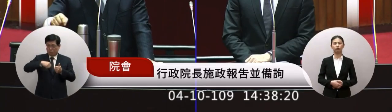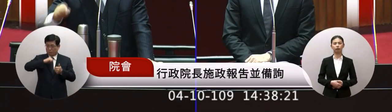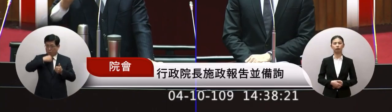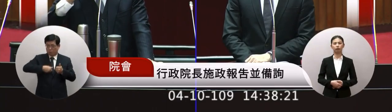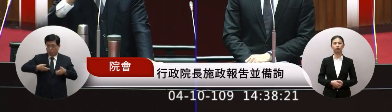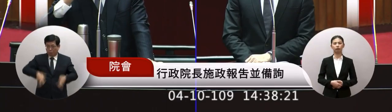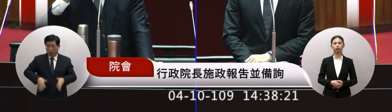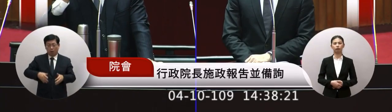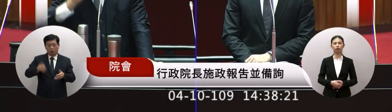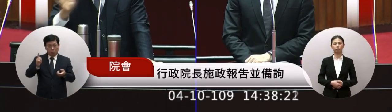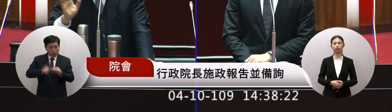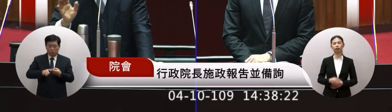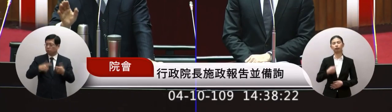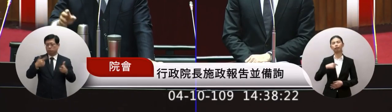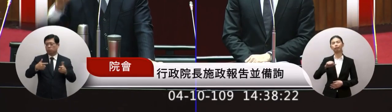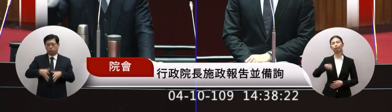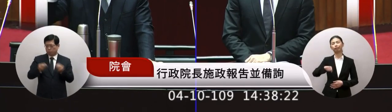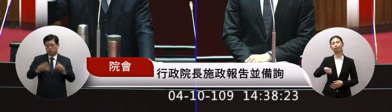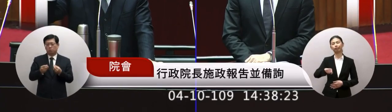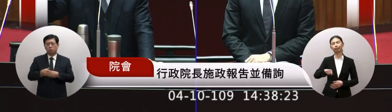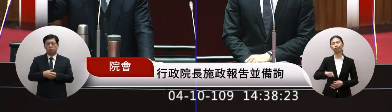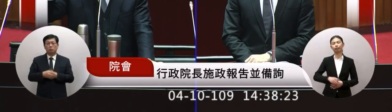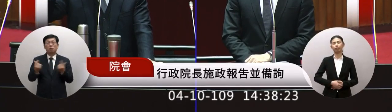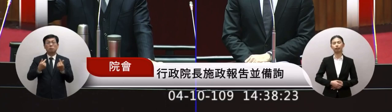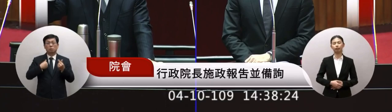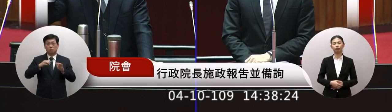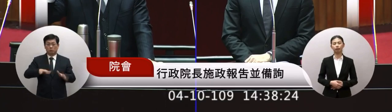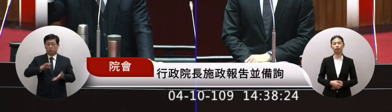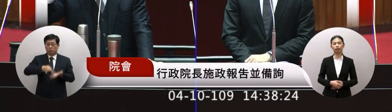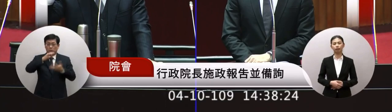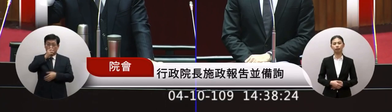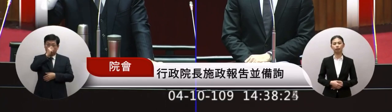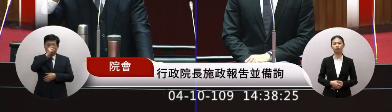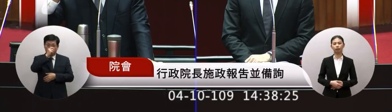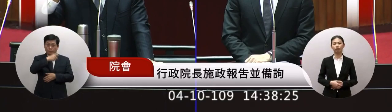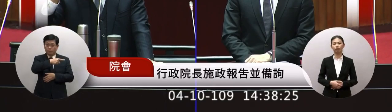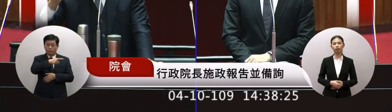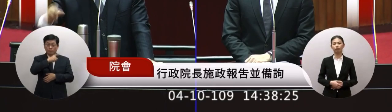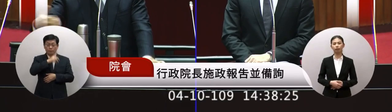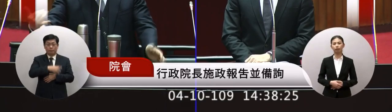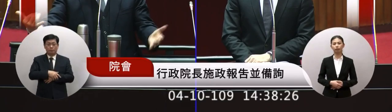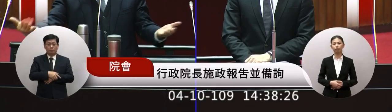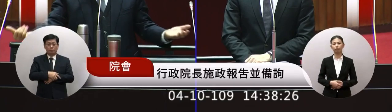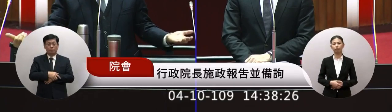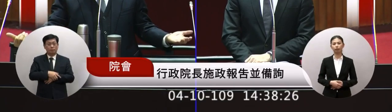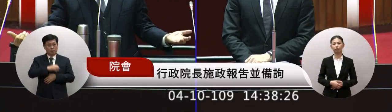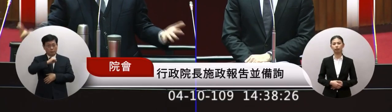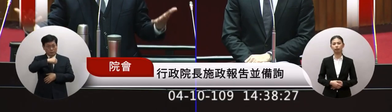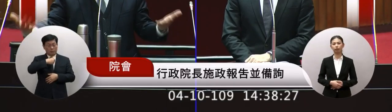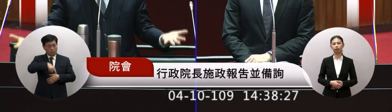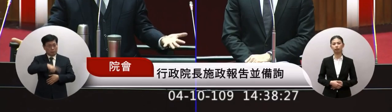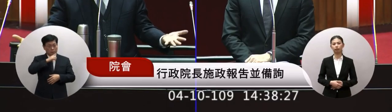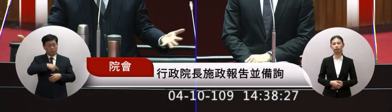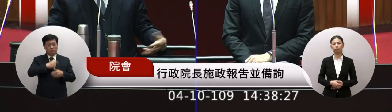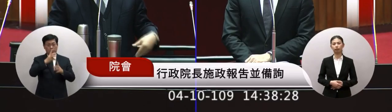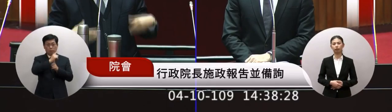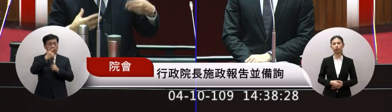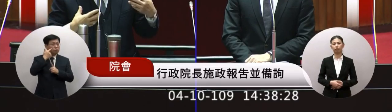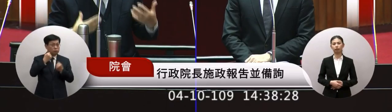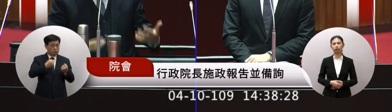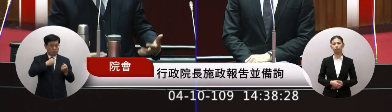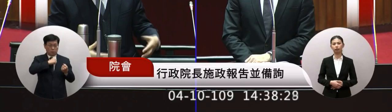這麼大人這我同意不要像我們宇蘭那個新婦他在台灣六十年救大人